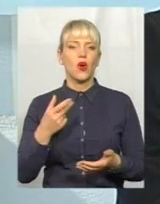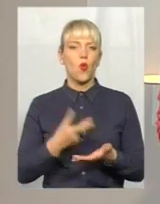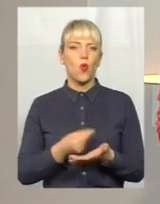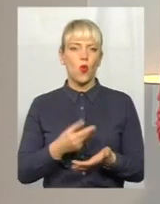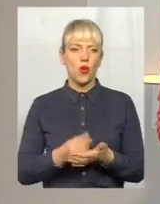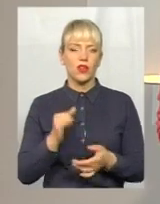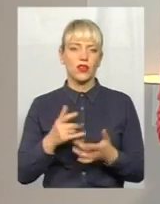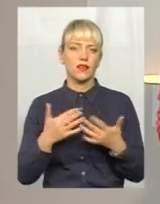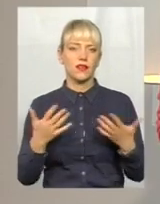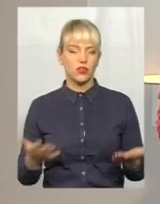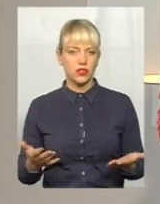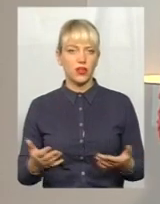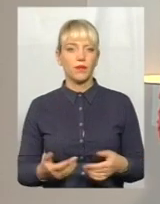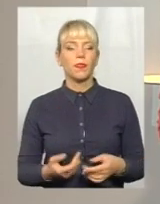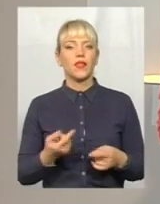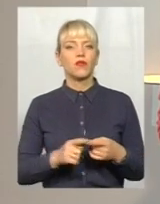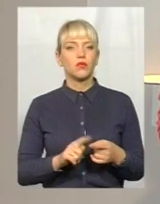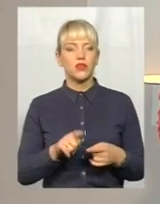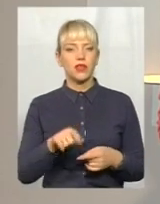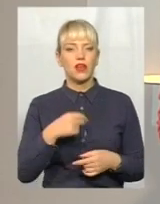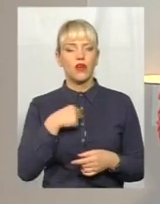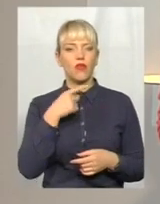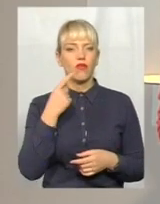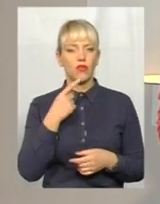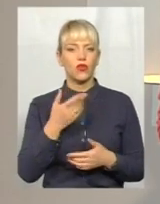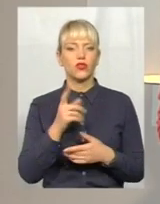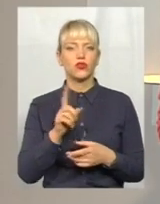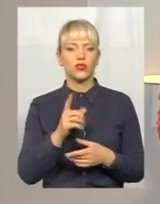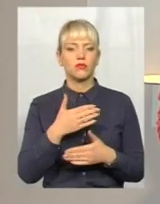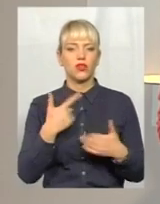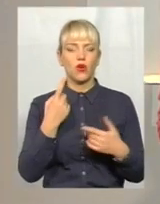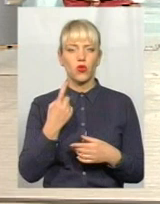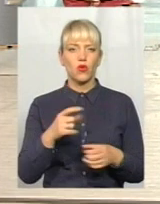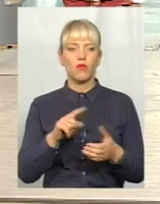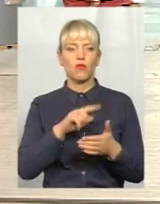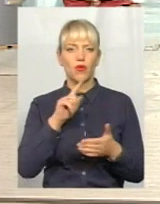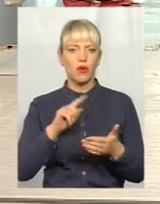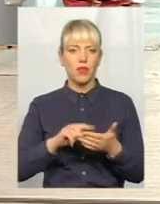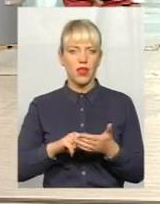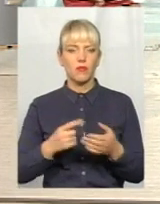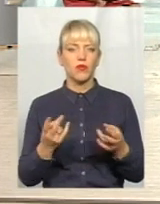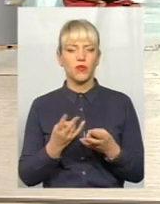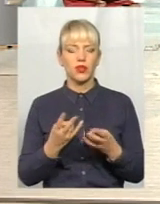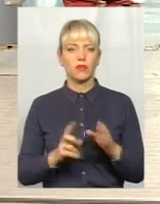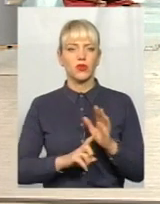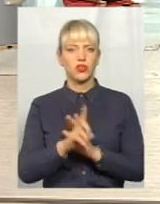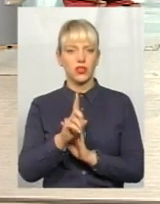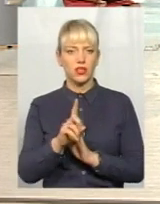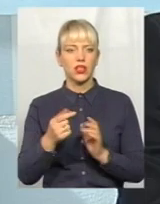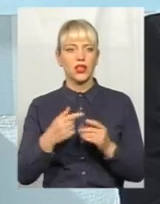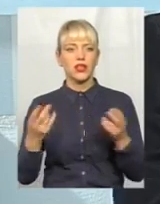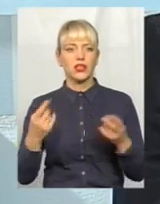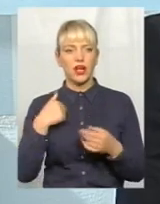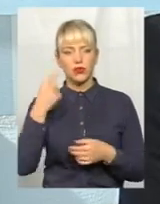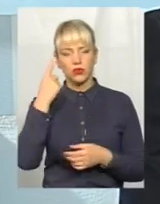інше. Значить, от про то я кажу, що ми ще одну проблему вже також маємо починати. Я думаю, Борис